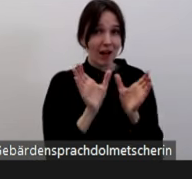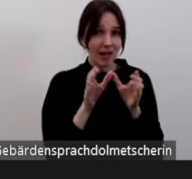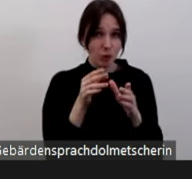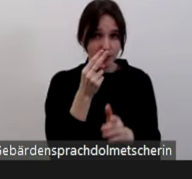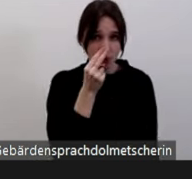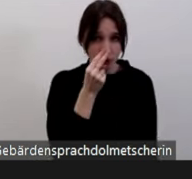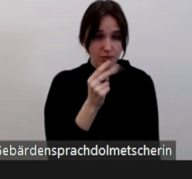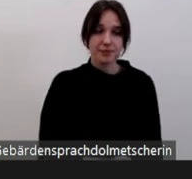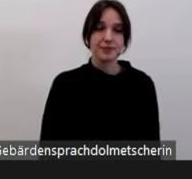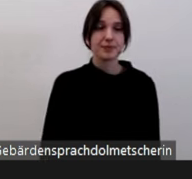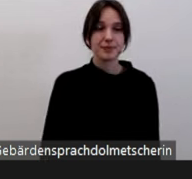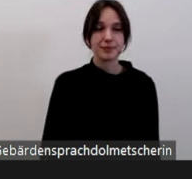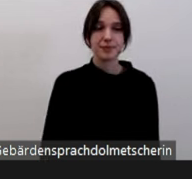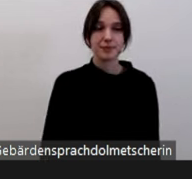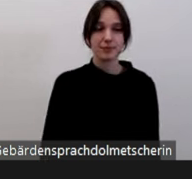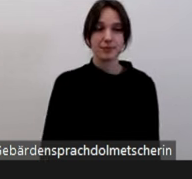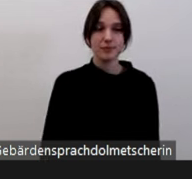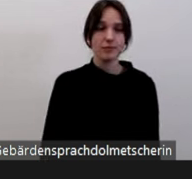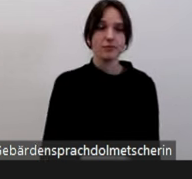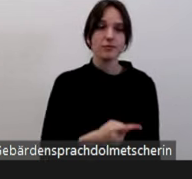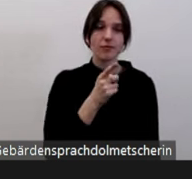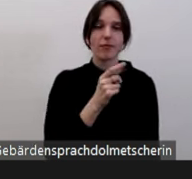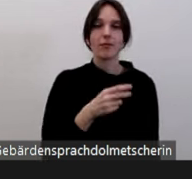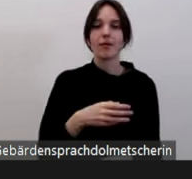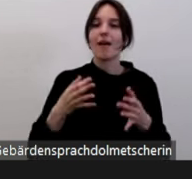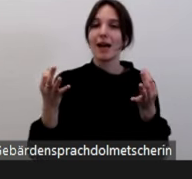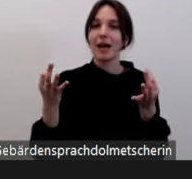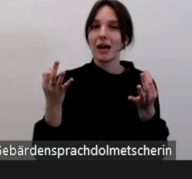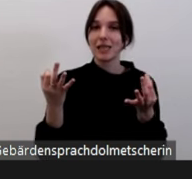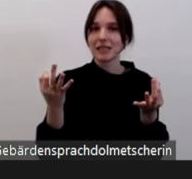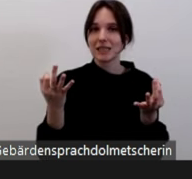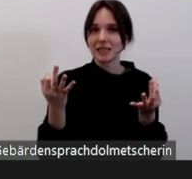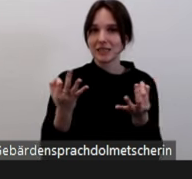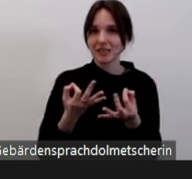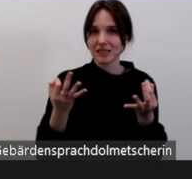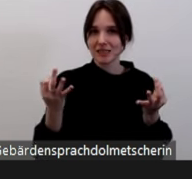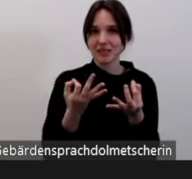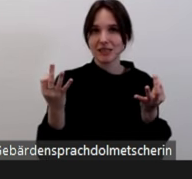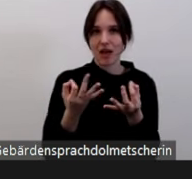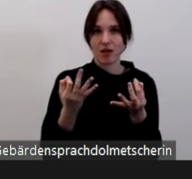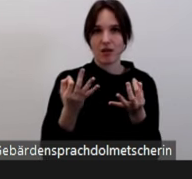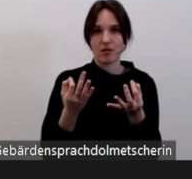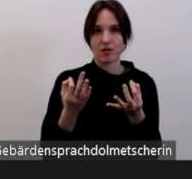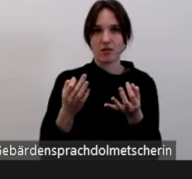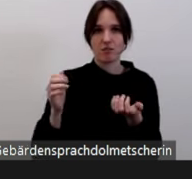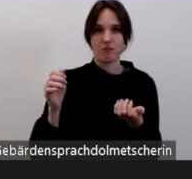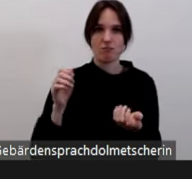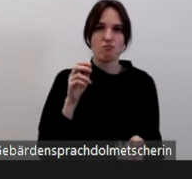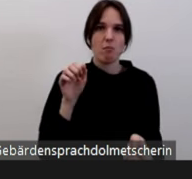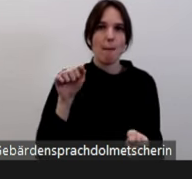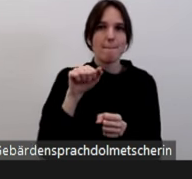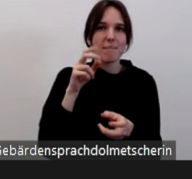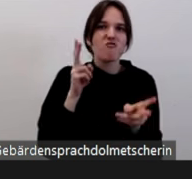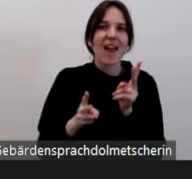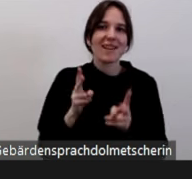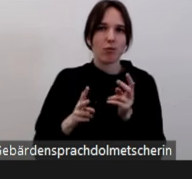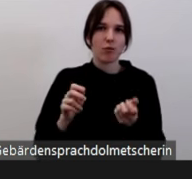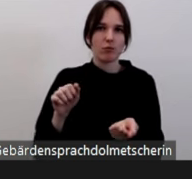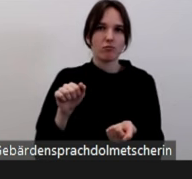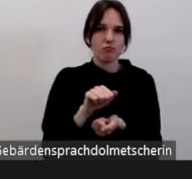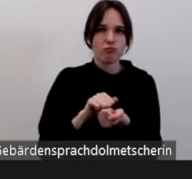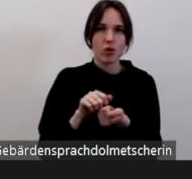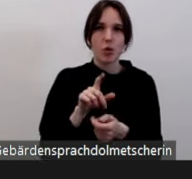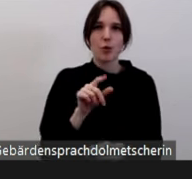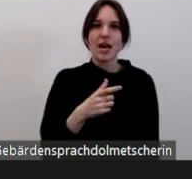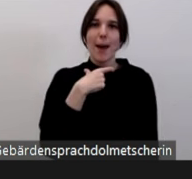darunter haben wir Sachbeschädigungen gefasst. Also alles, wo nicht direkt Menschen betroffen sind, aber deren